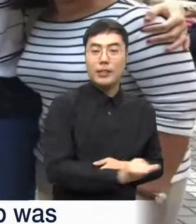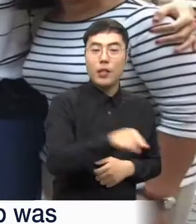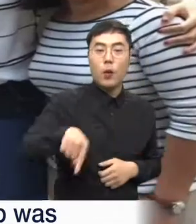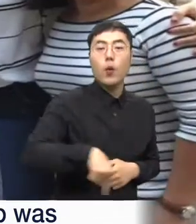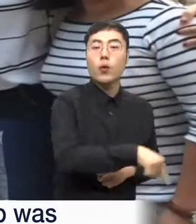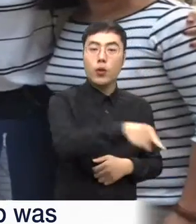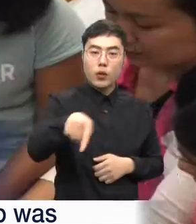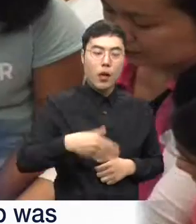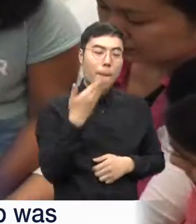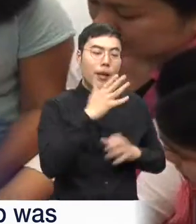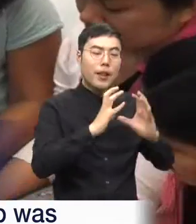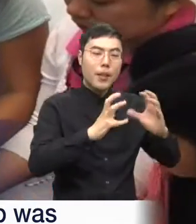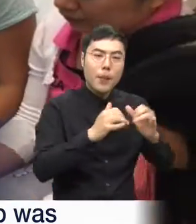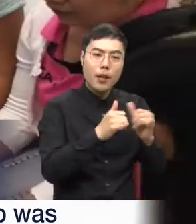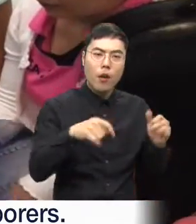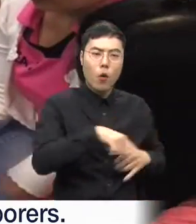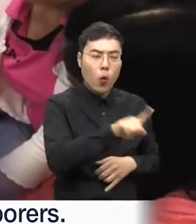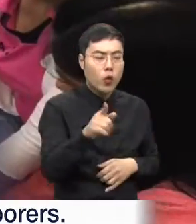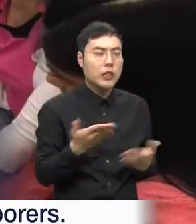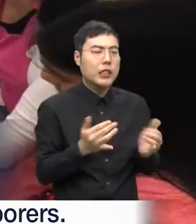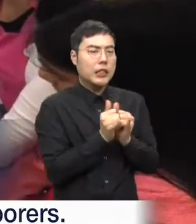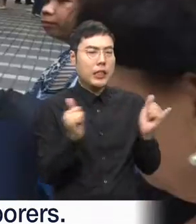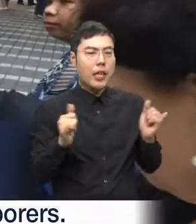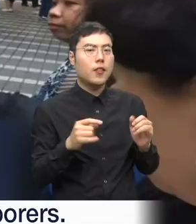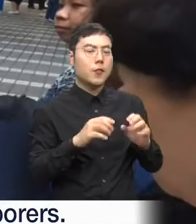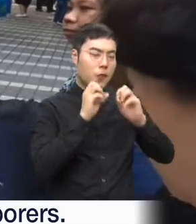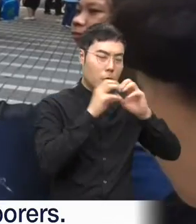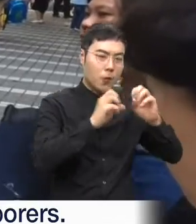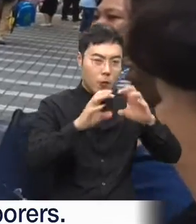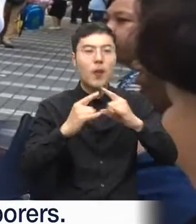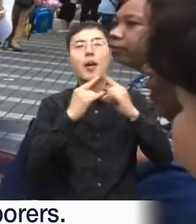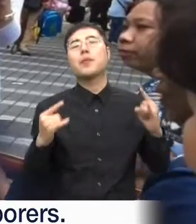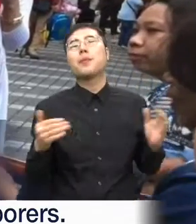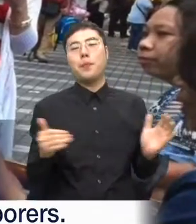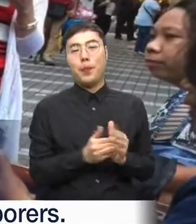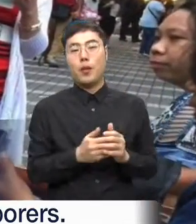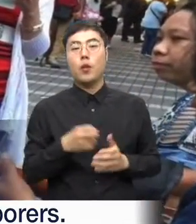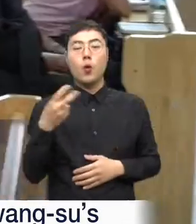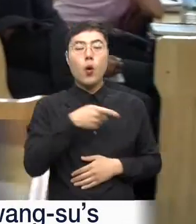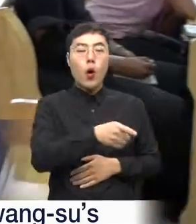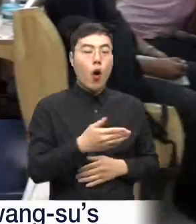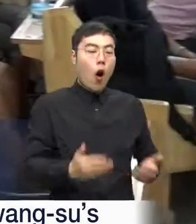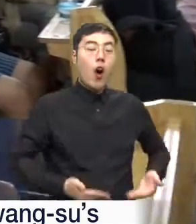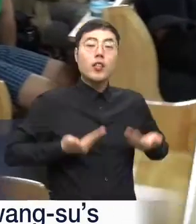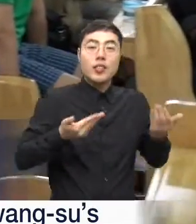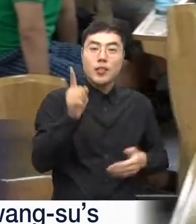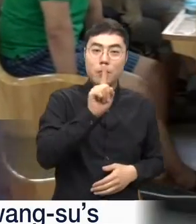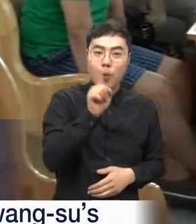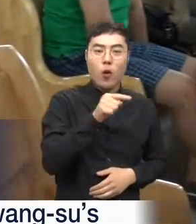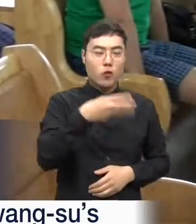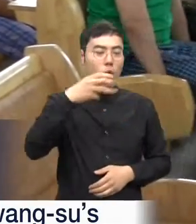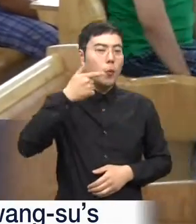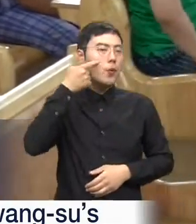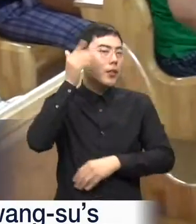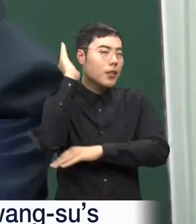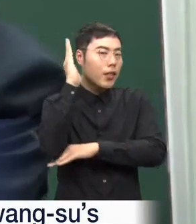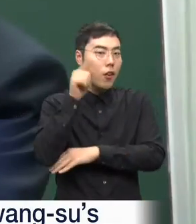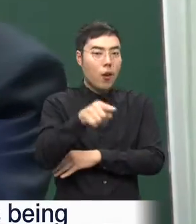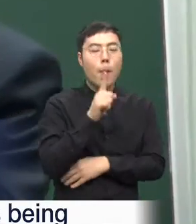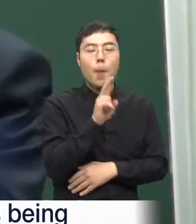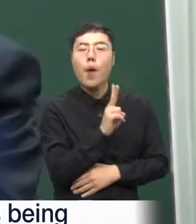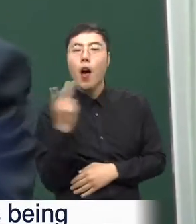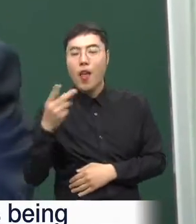8미션팀과 함께 필리핀 근로자에게 복금을 전하는 특별 캠프를 진행하기도 했습니다. 한편 필리핀 8미션팀의 헌신으로